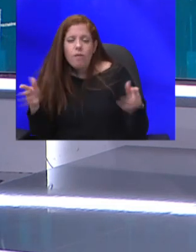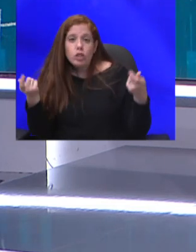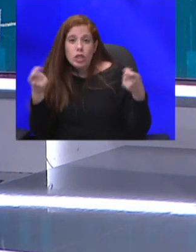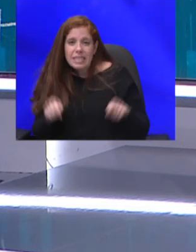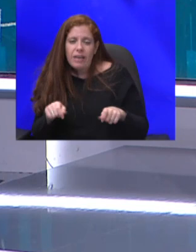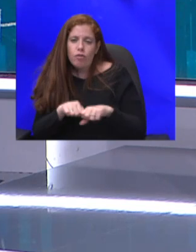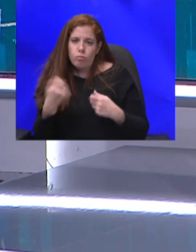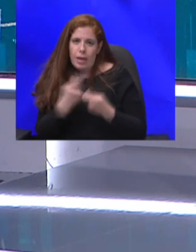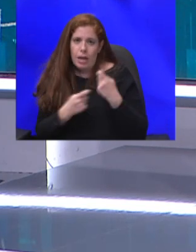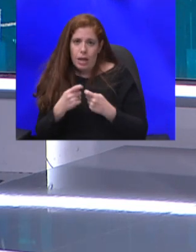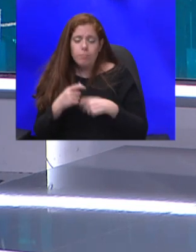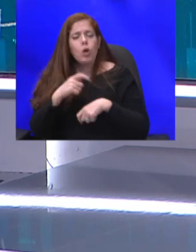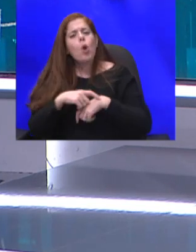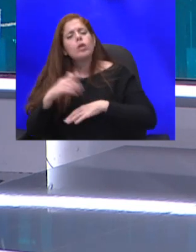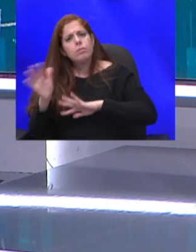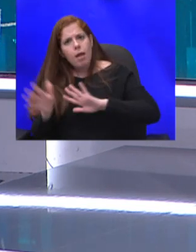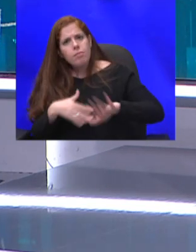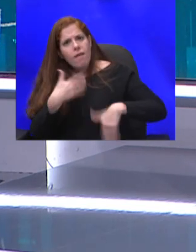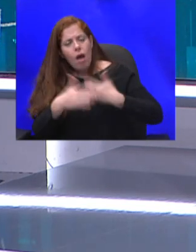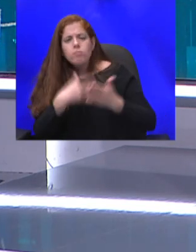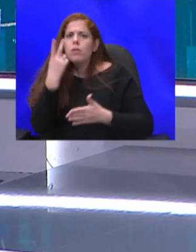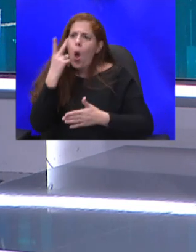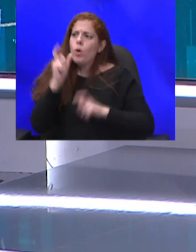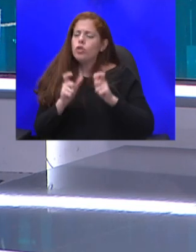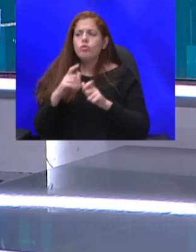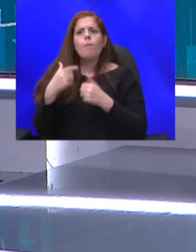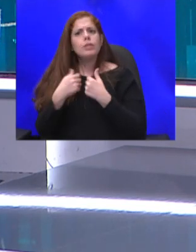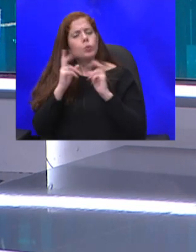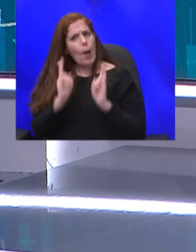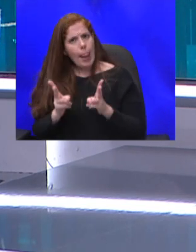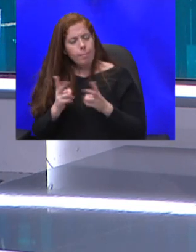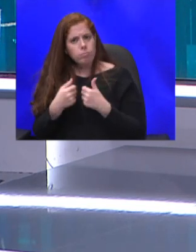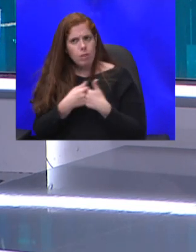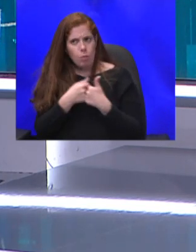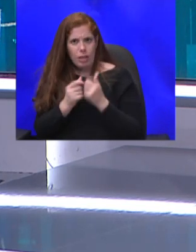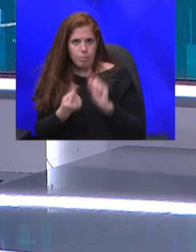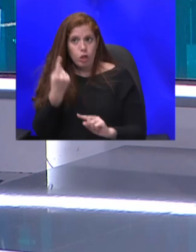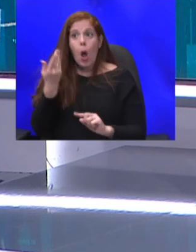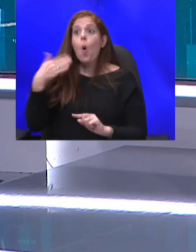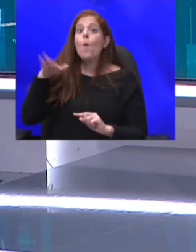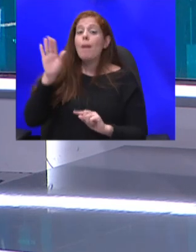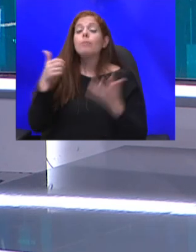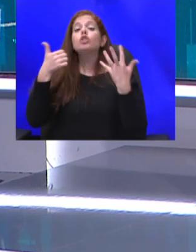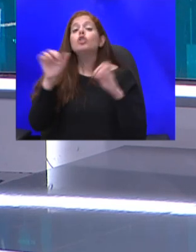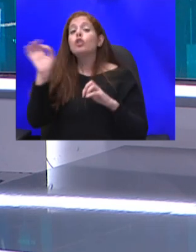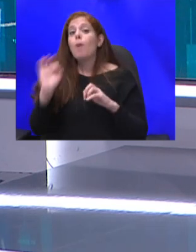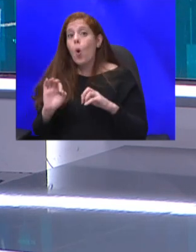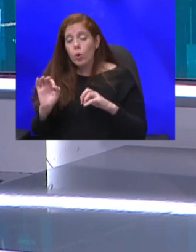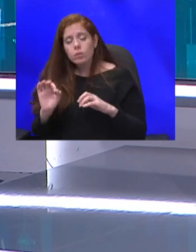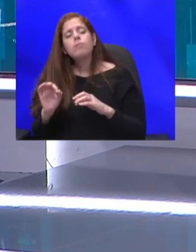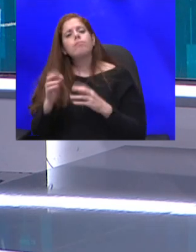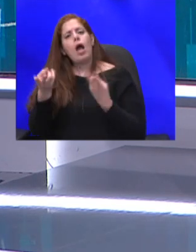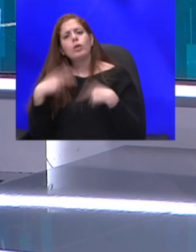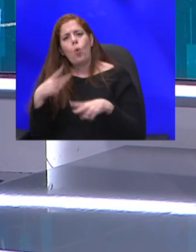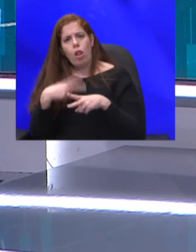חלף, האנשים ראו שהם מסוגלים להתמודד עם מה שקורה רובם, 60% הפשירו את דחיית המשקנתה וחזרו לשלם